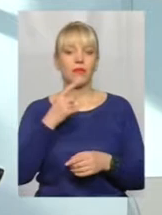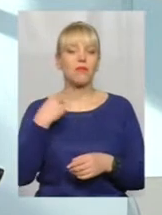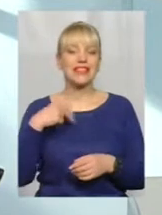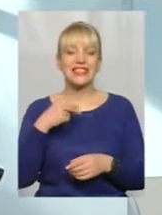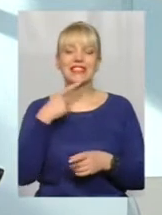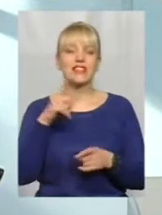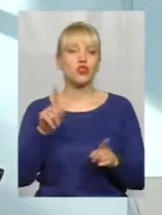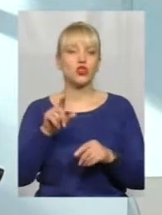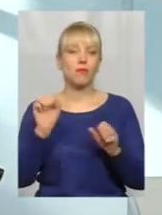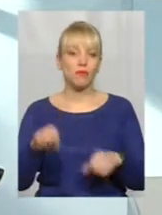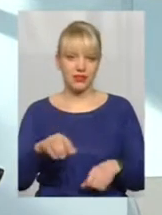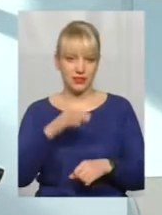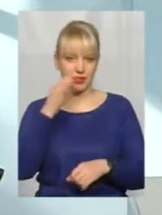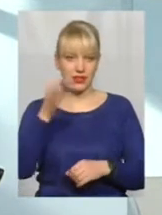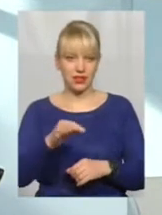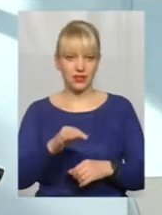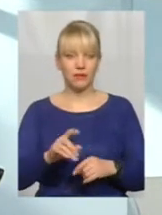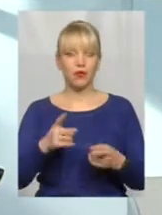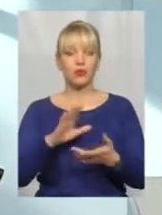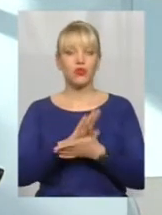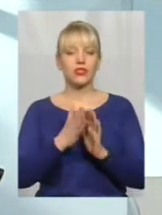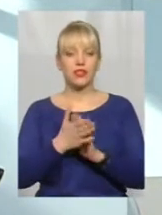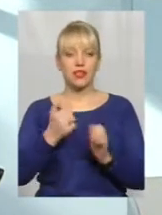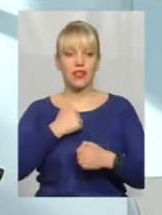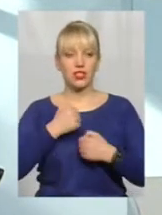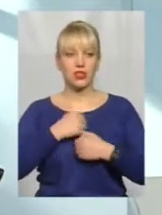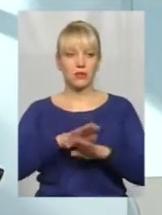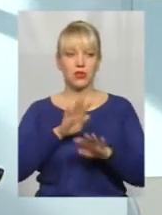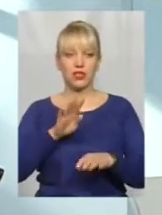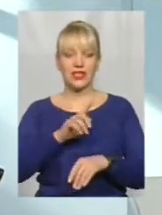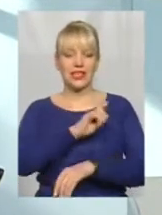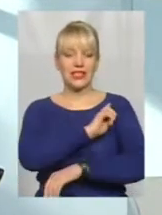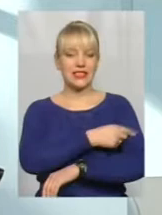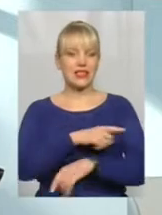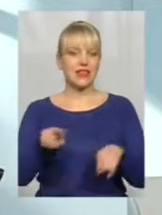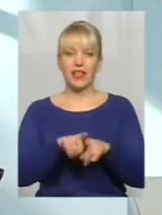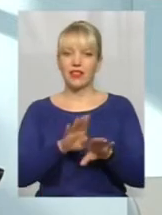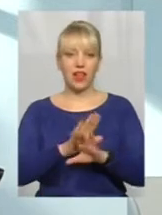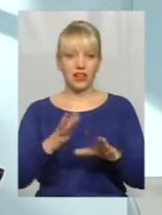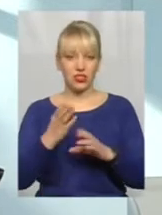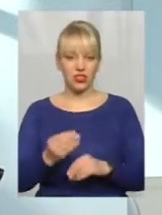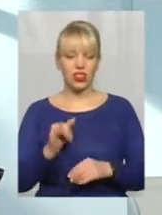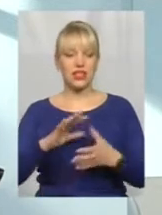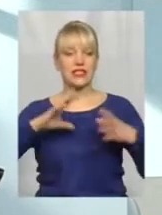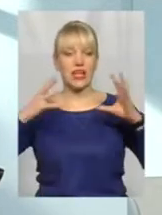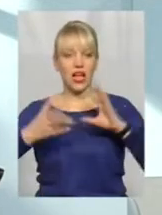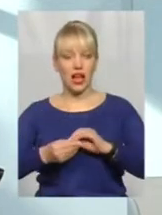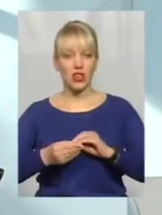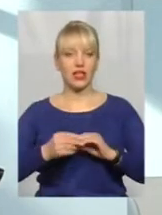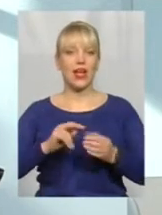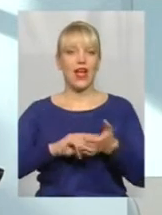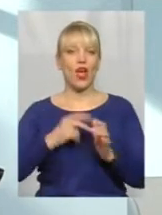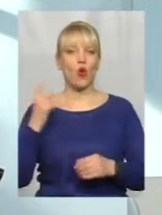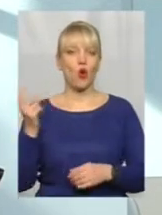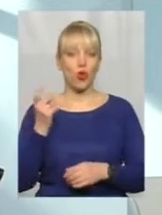сказати. Тому що стан наших Збройних Сил сьогодні ще не такий. І загальний економічний,